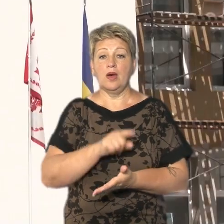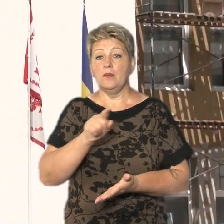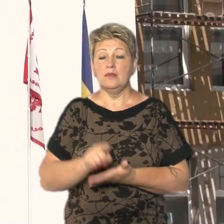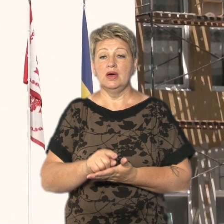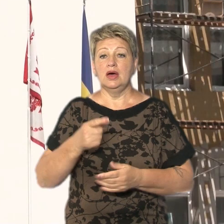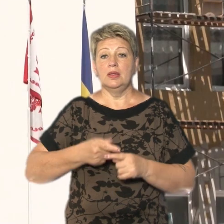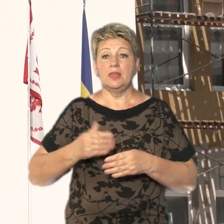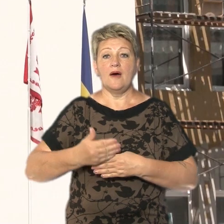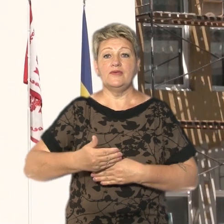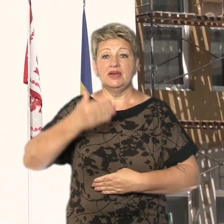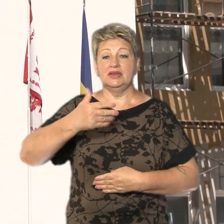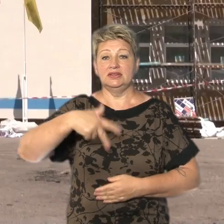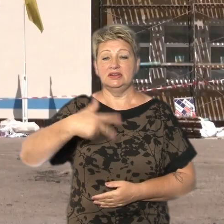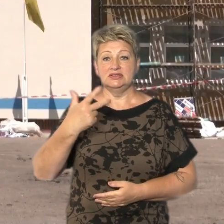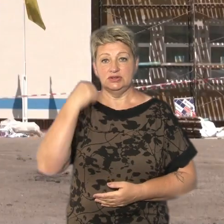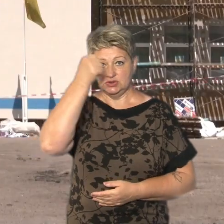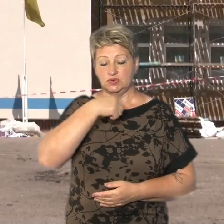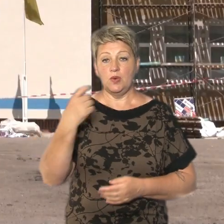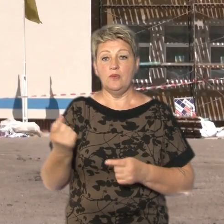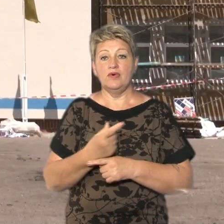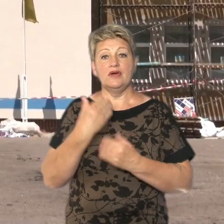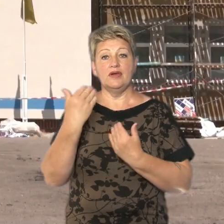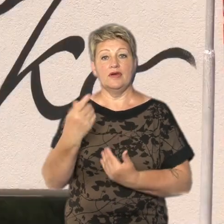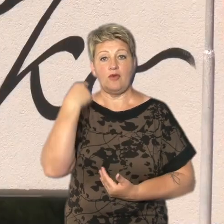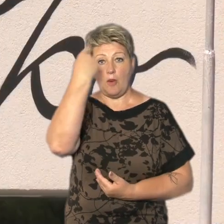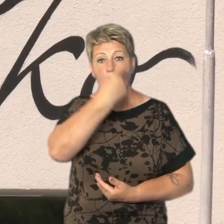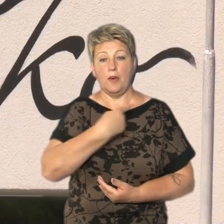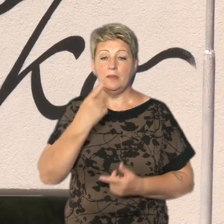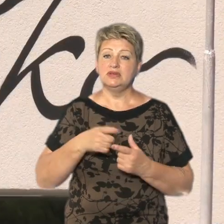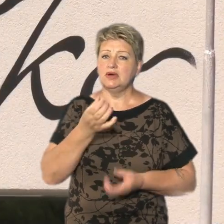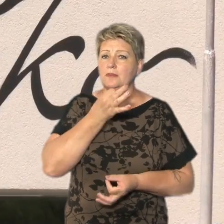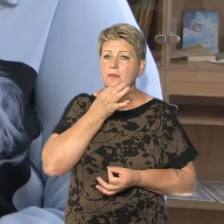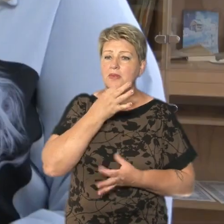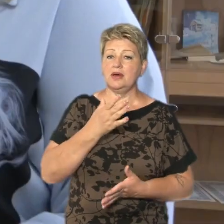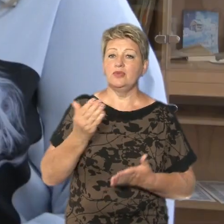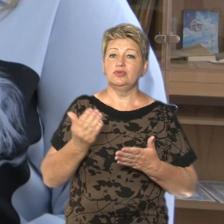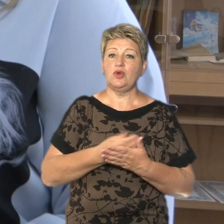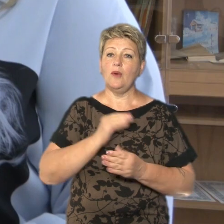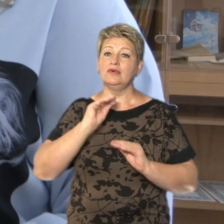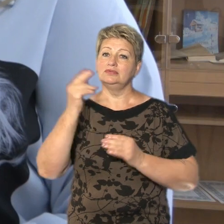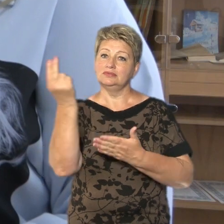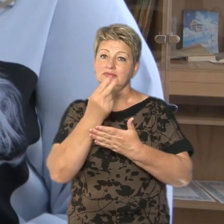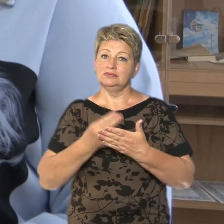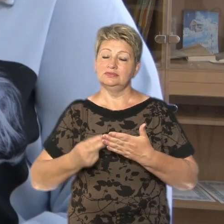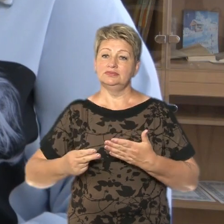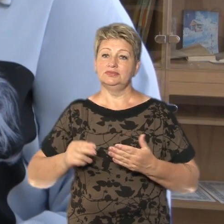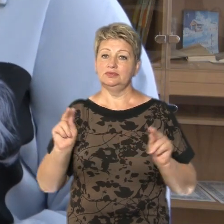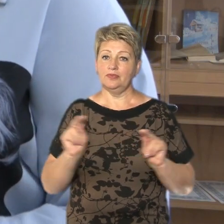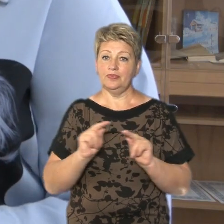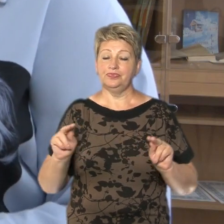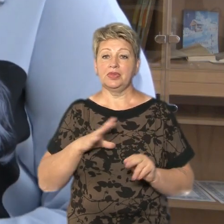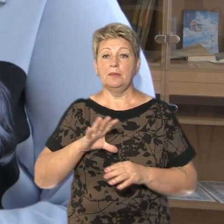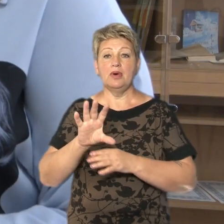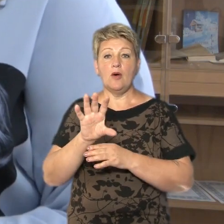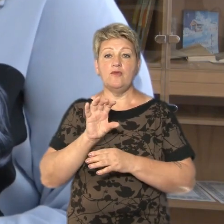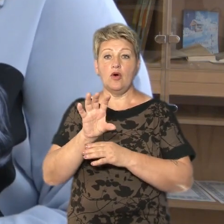школи, яка носить ім'я Василя Симоненка, з'явився його портрет. Чи подобається нова оздоба освітянам? Звідси було взято фото, яке